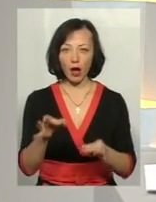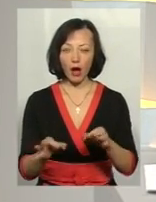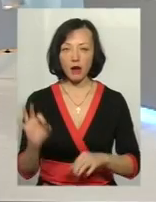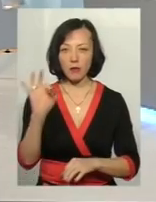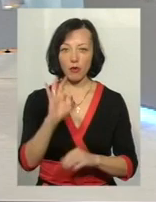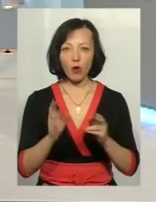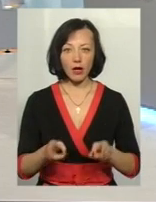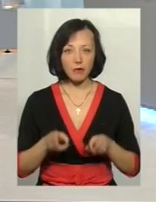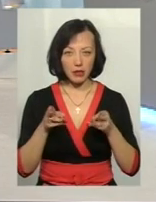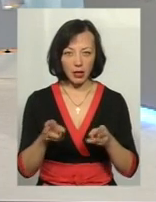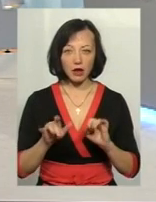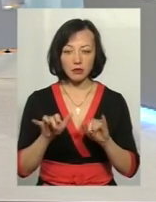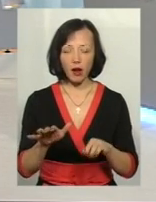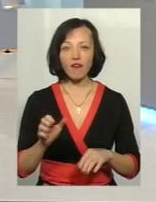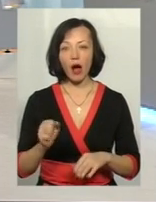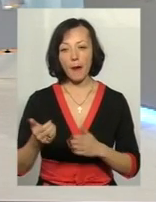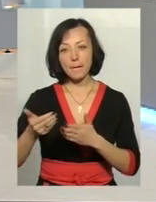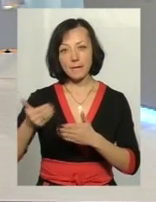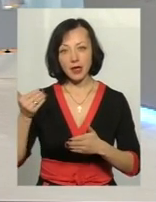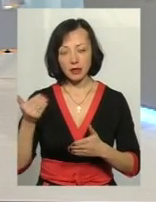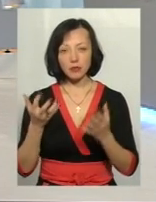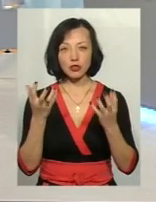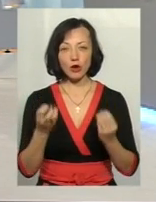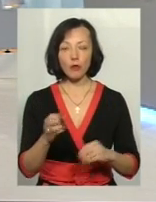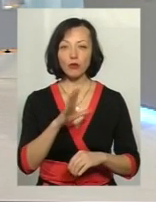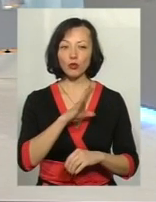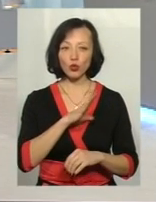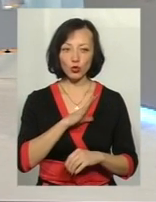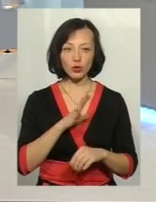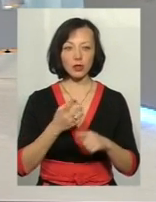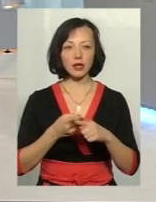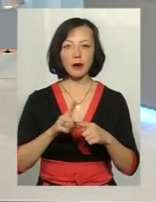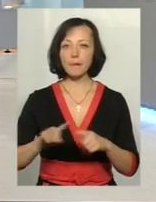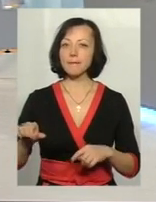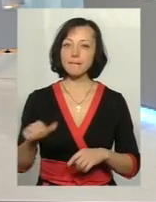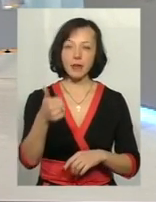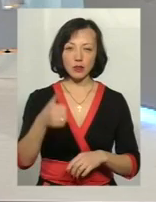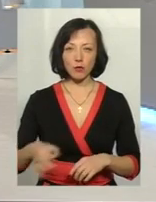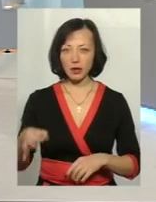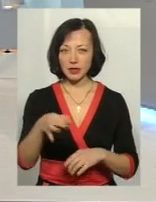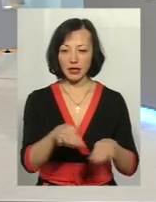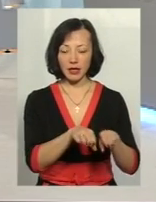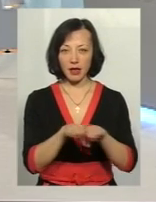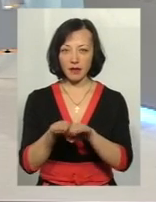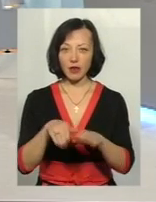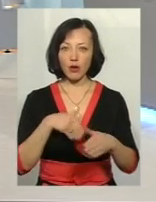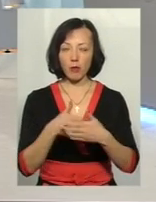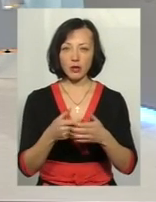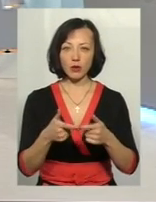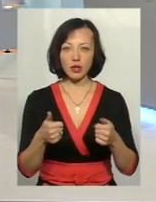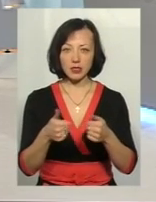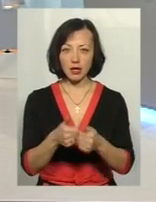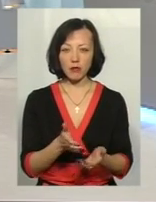кримінальні справи. А перед тим, ще ми були, скажімо так, серед пілотних областей, де на рівні громадських організацій,